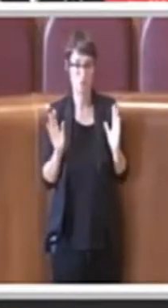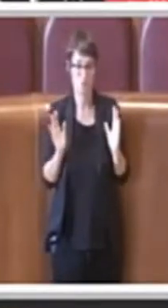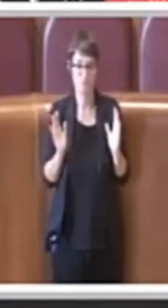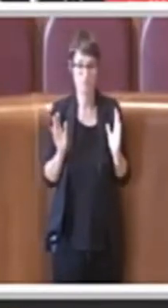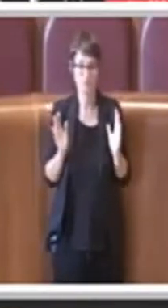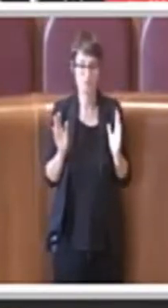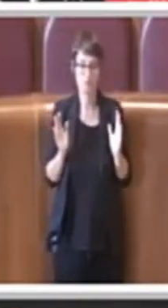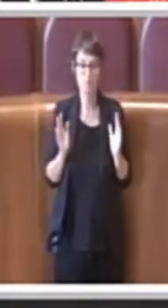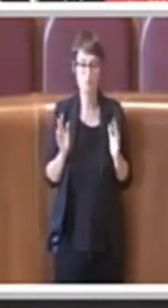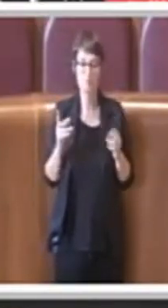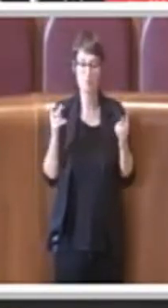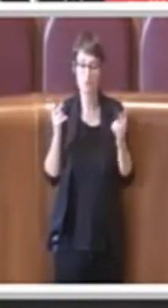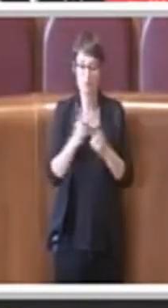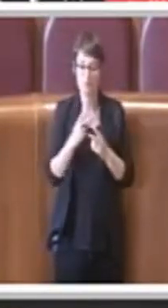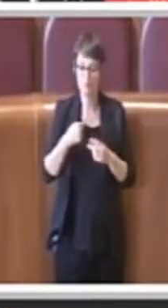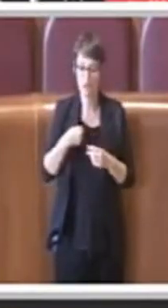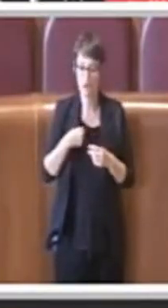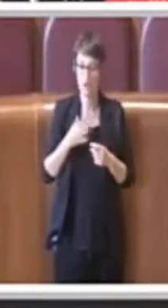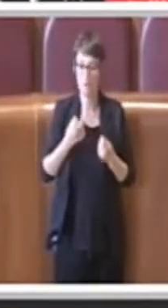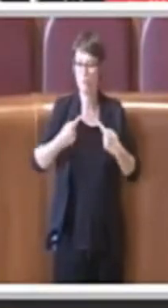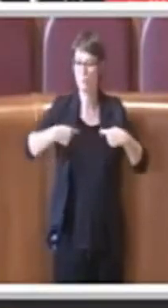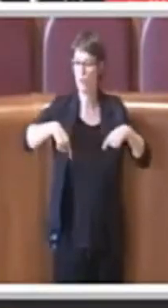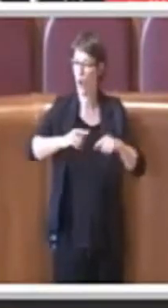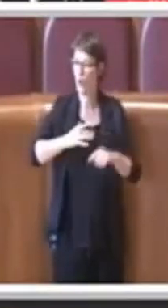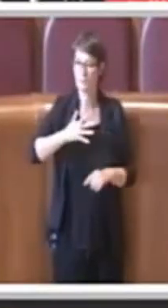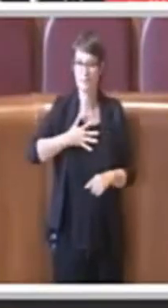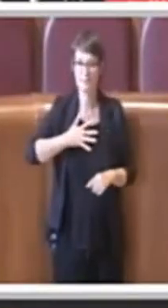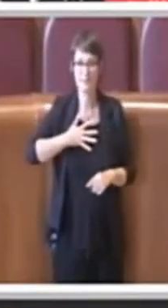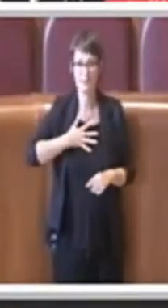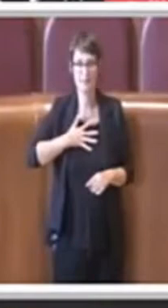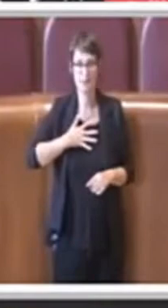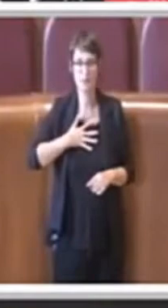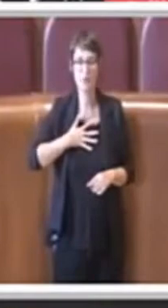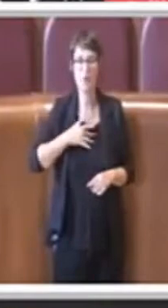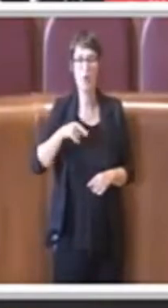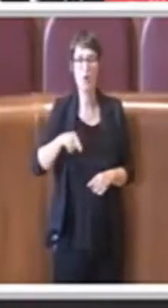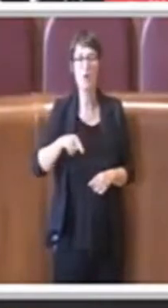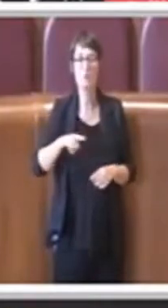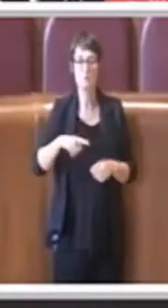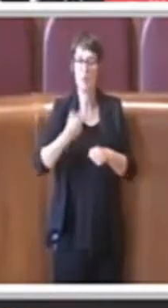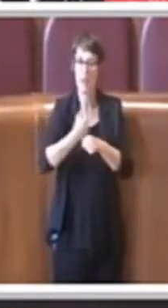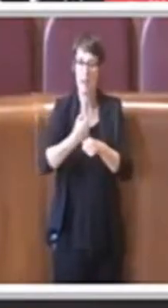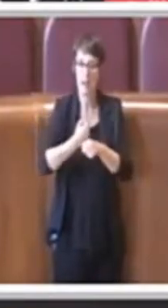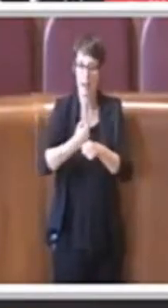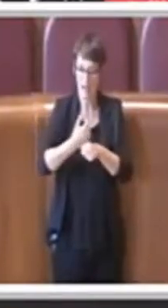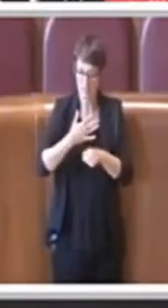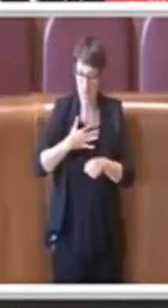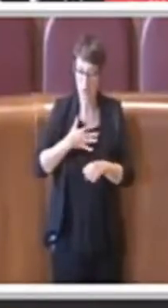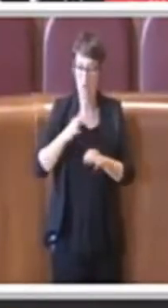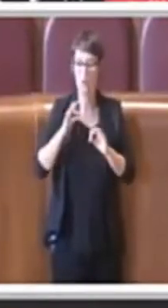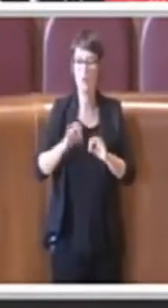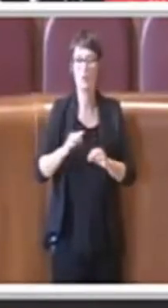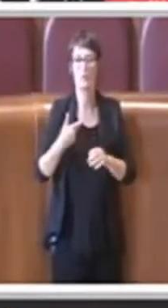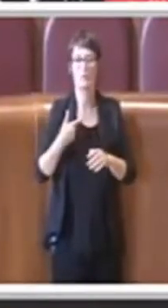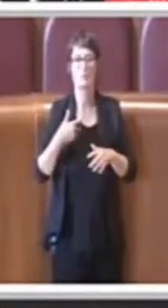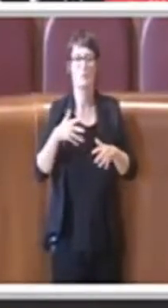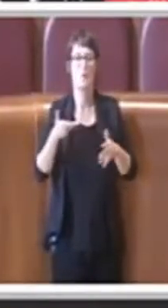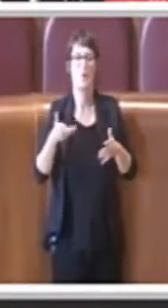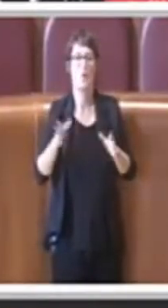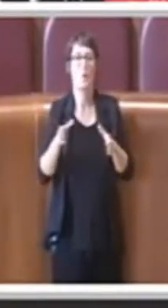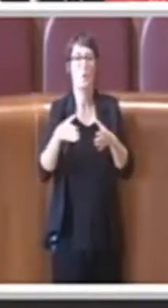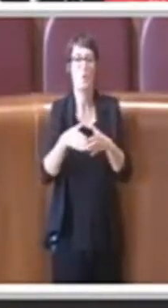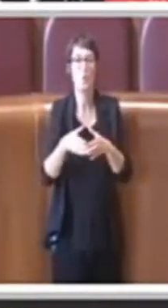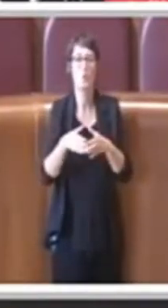in questa consigliatura il lavoro da parte del gruppo Capitolino del Movimento 5 Stelle,